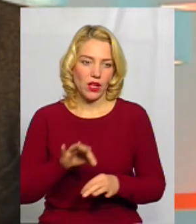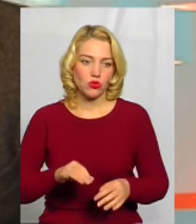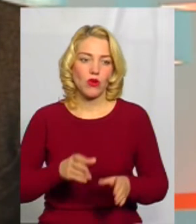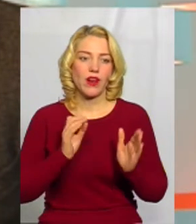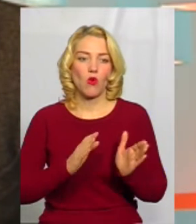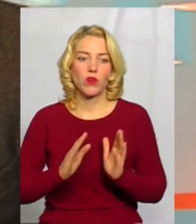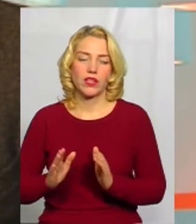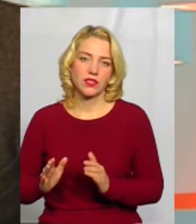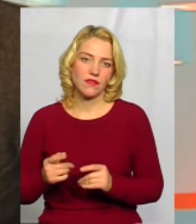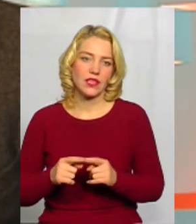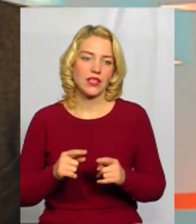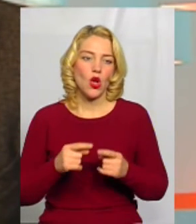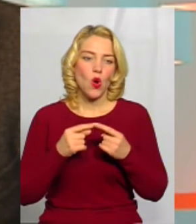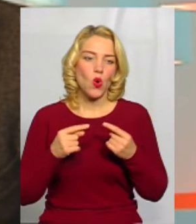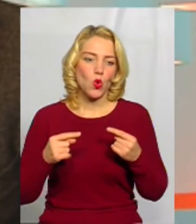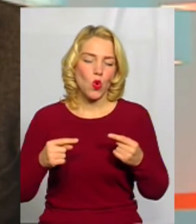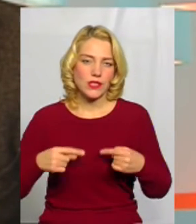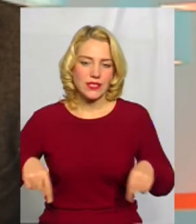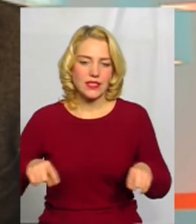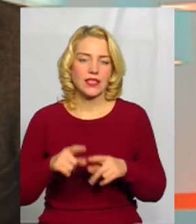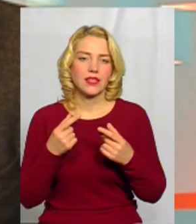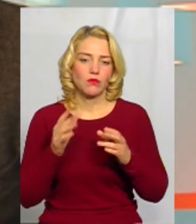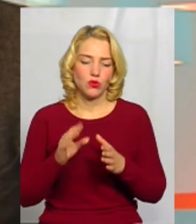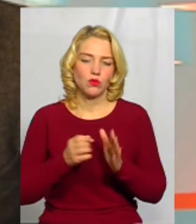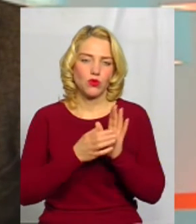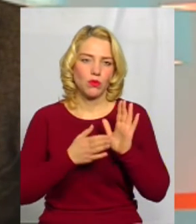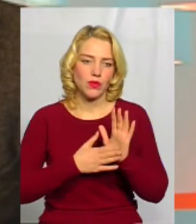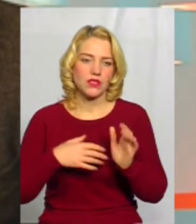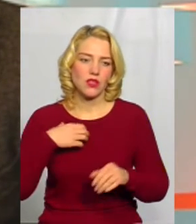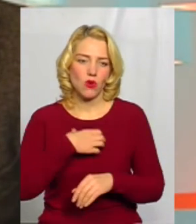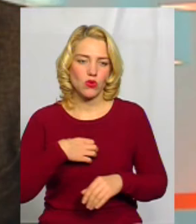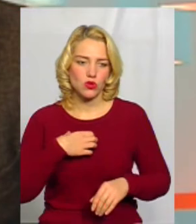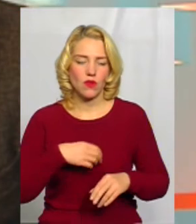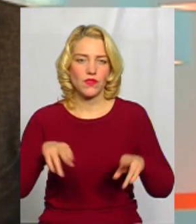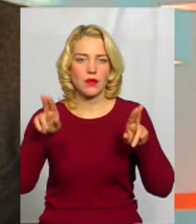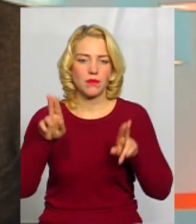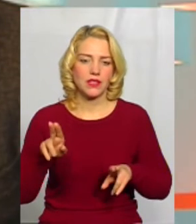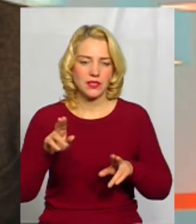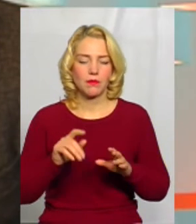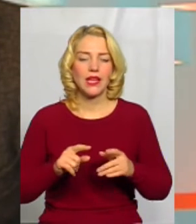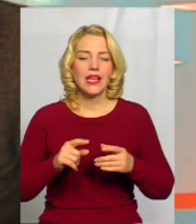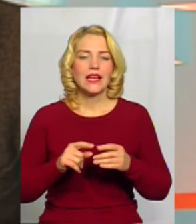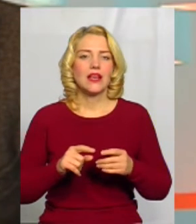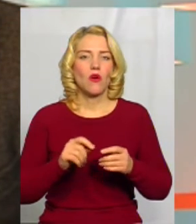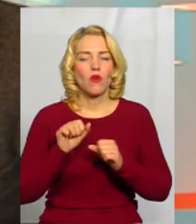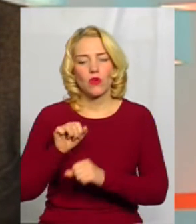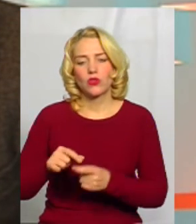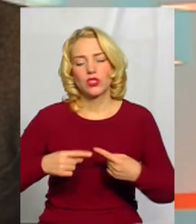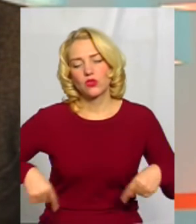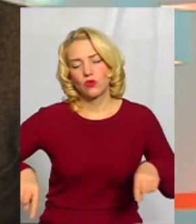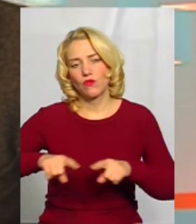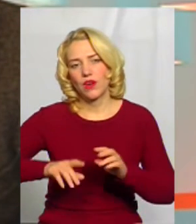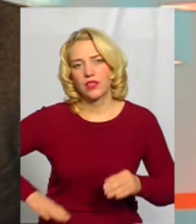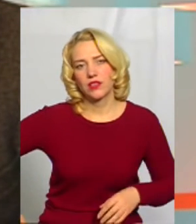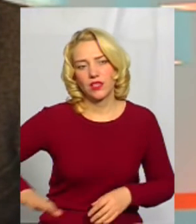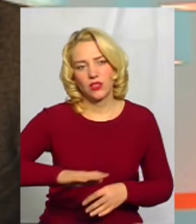розділ, де будуть прописані основні принципи системи охоронного зонування території селища